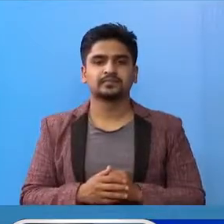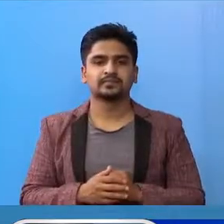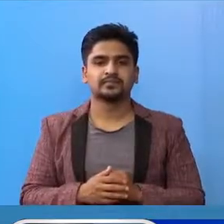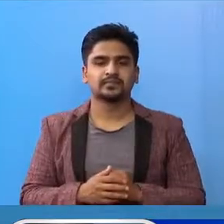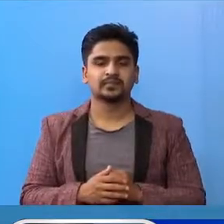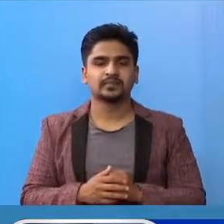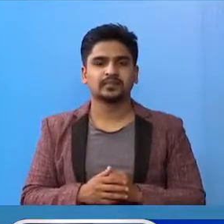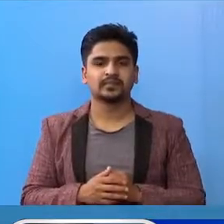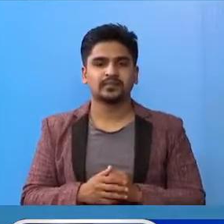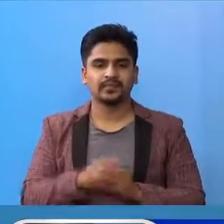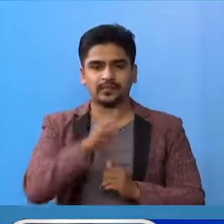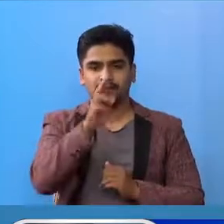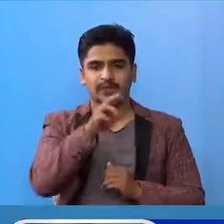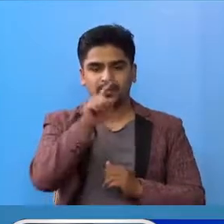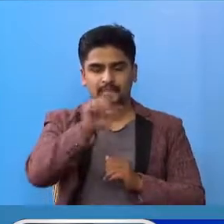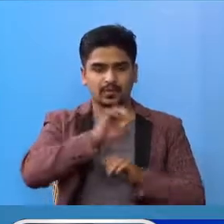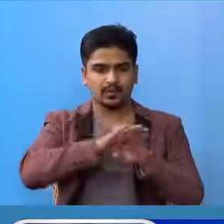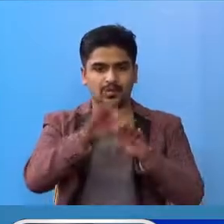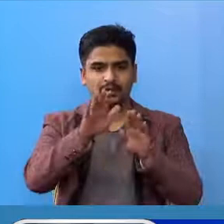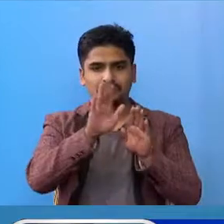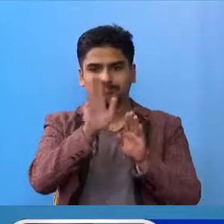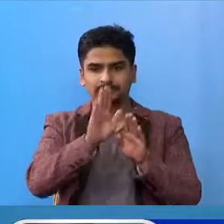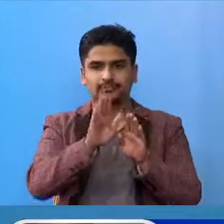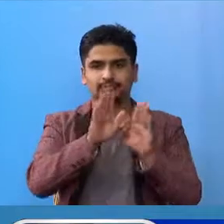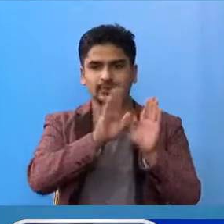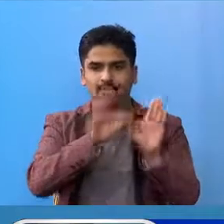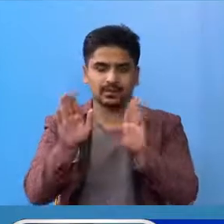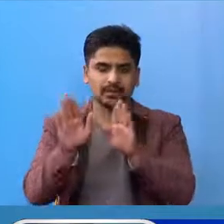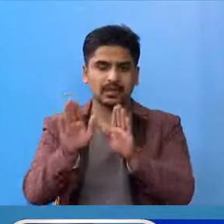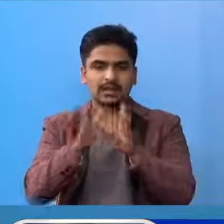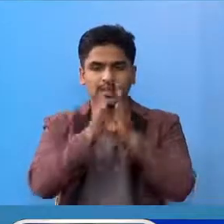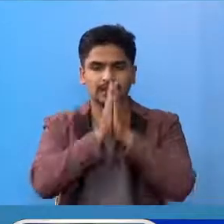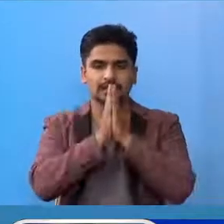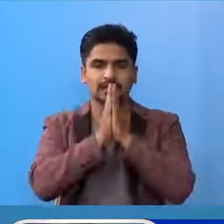चाहांचु र यहां हरू बाटा विदा हुना चाहांचु धन्यबाद नमस्कार